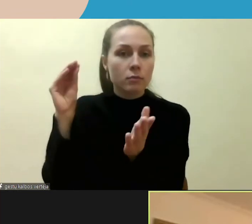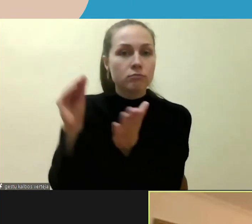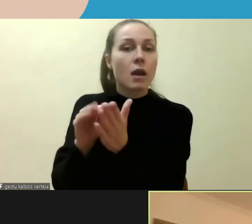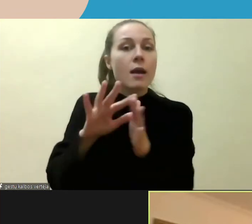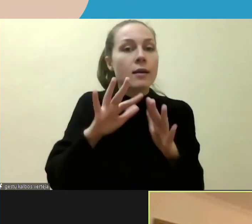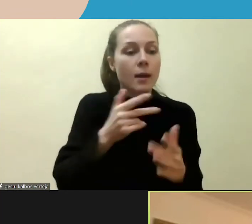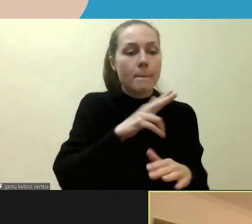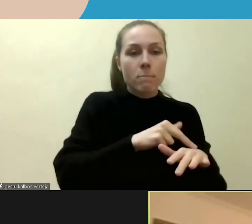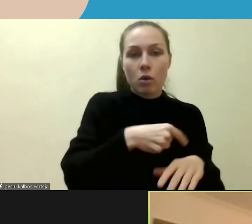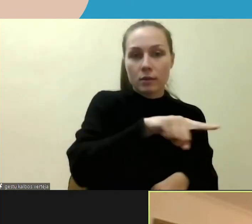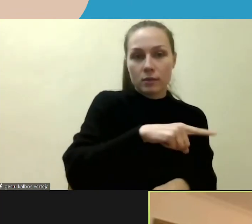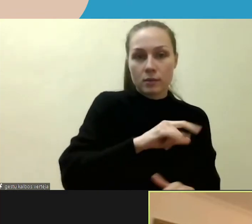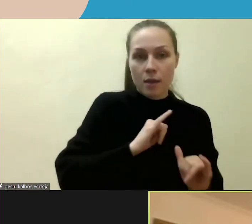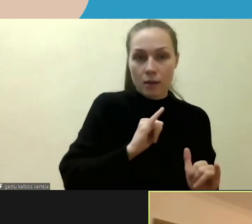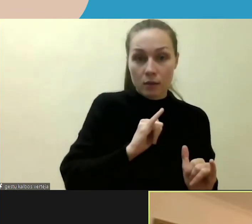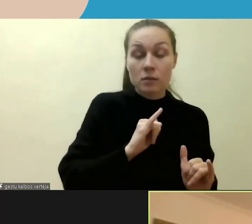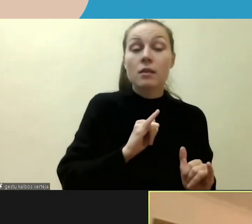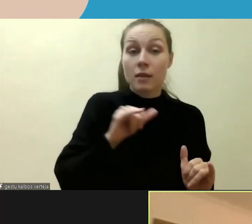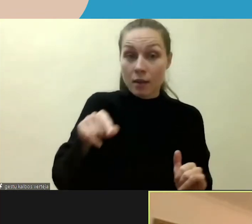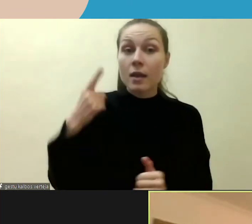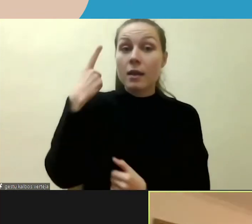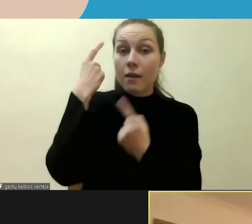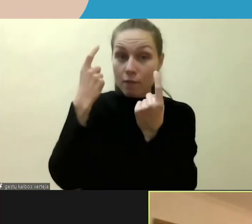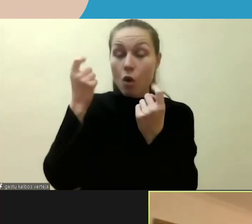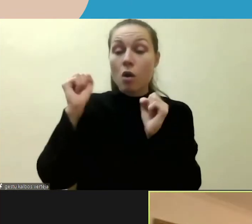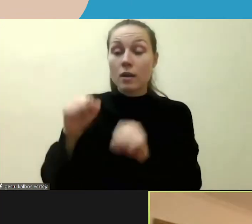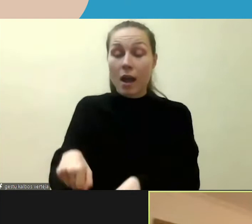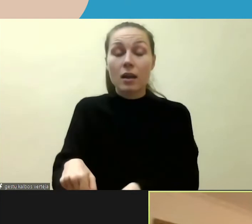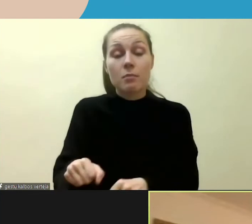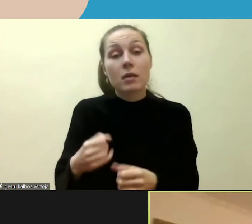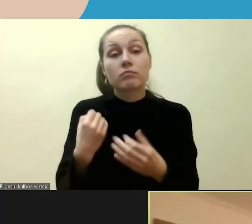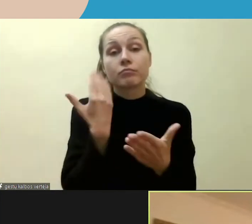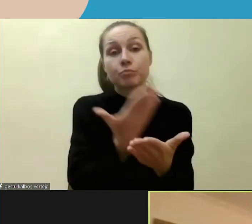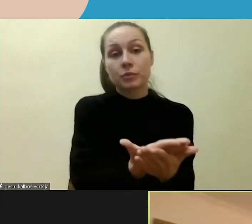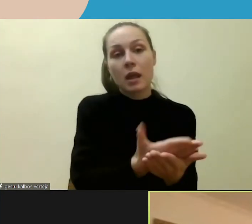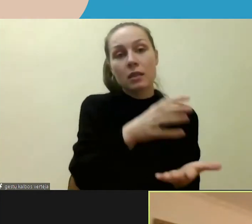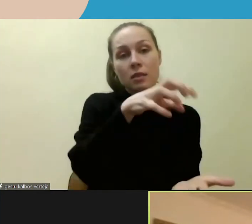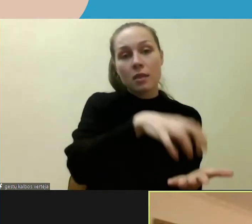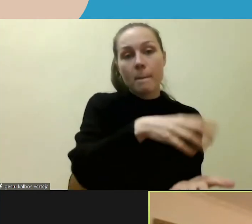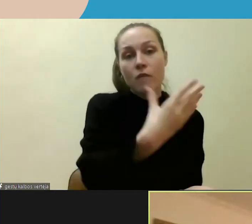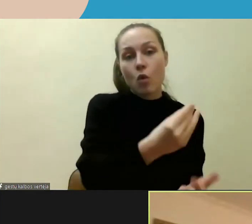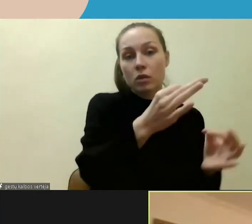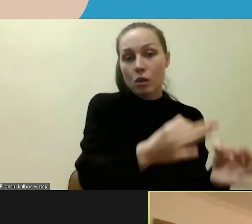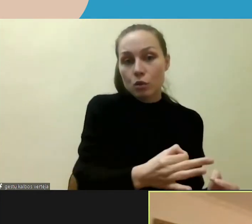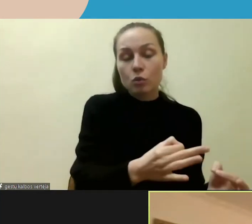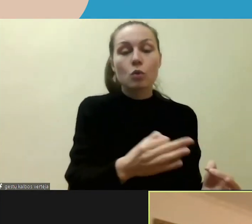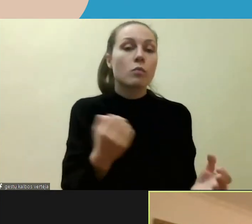galime pateikti šią informaciją teisingumo departamentams, policijai,